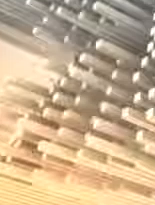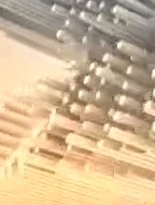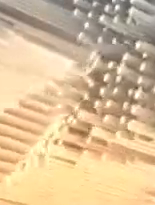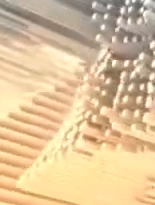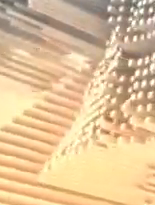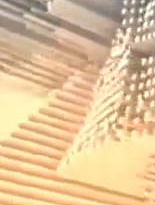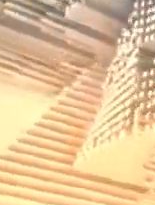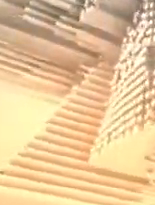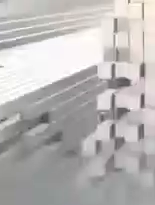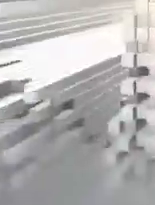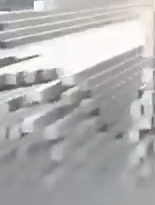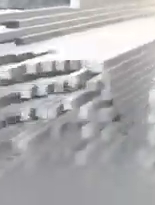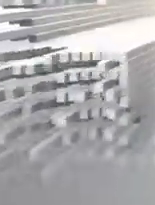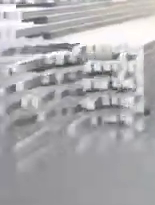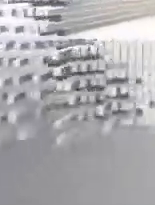ласка.